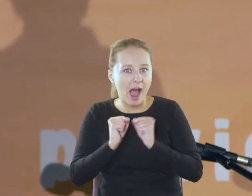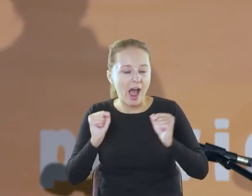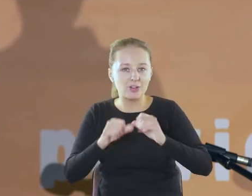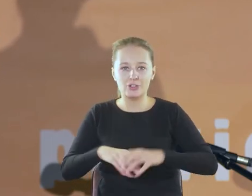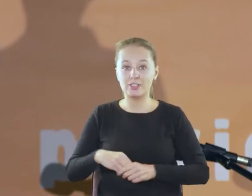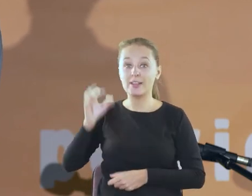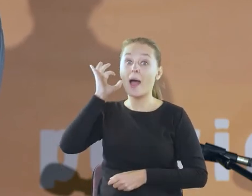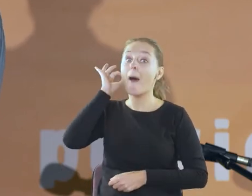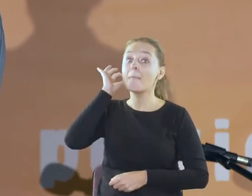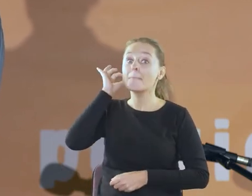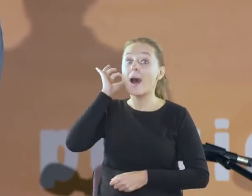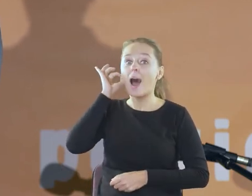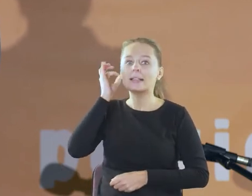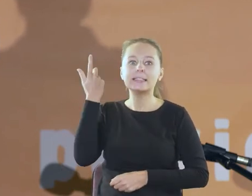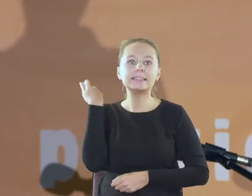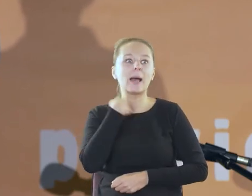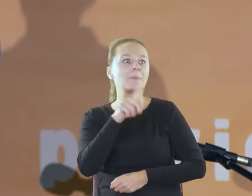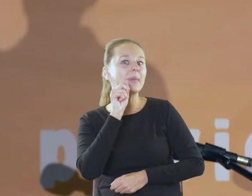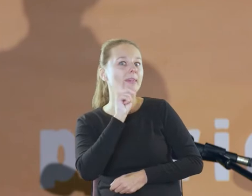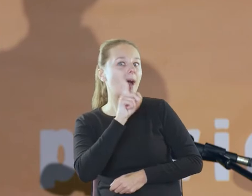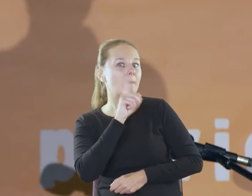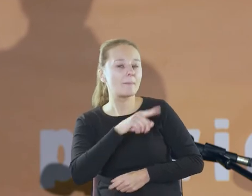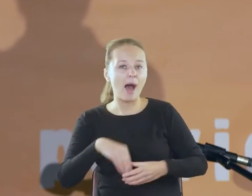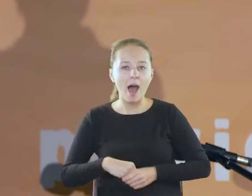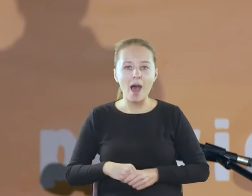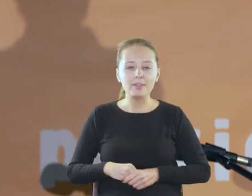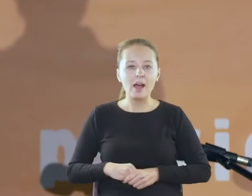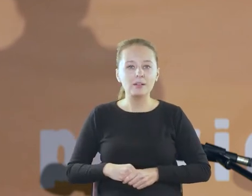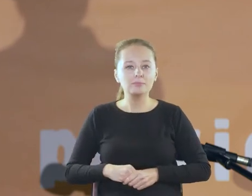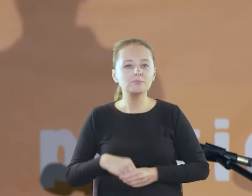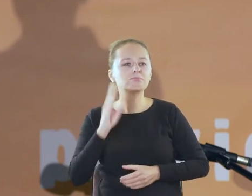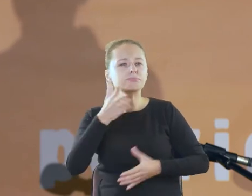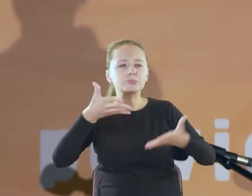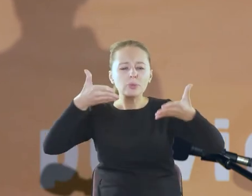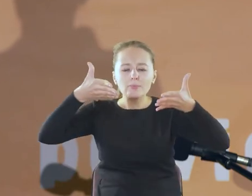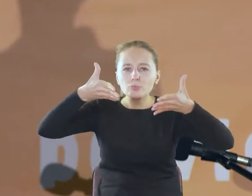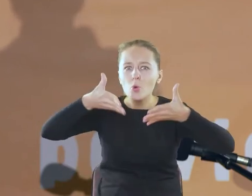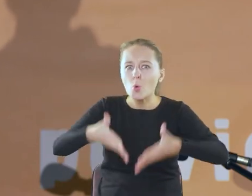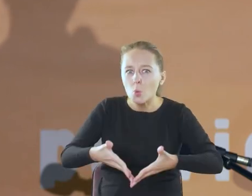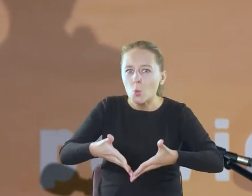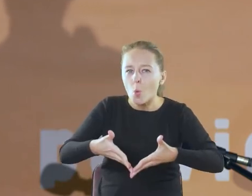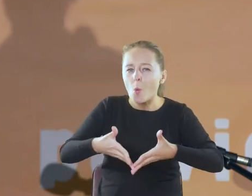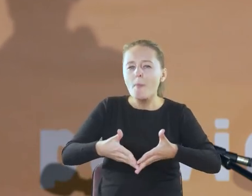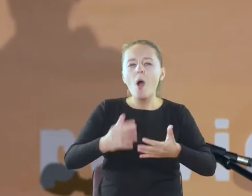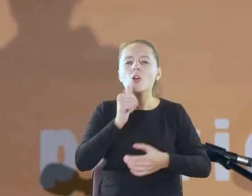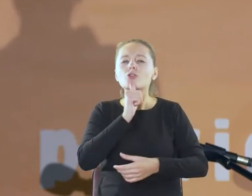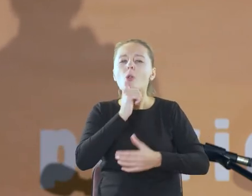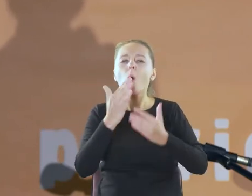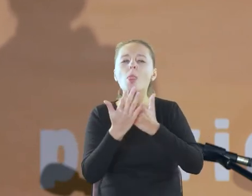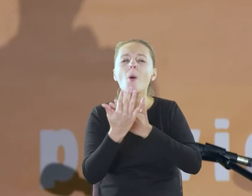Pani zabija Pana, zabiwszy grzebie w gaju na łączce przy ruczaju.